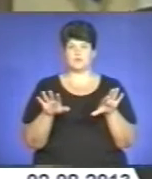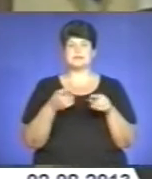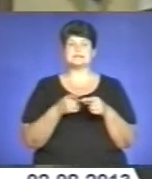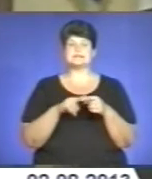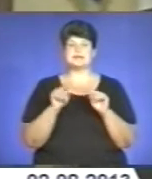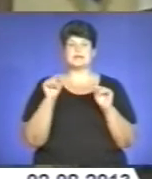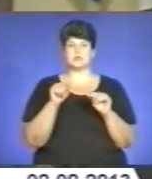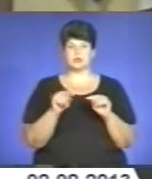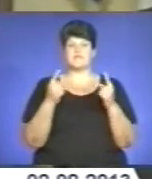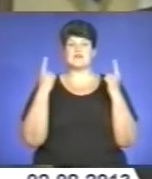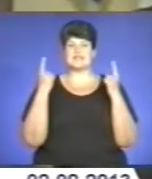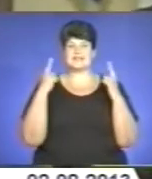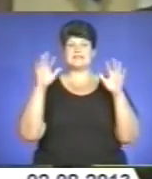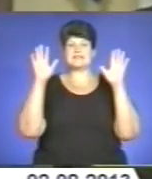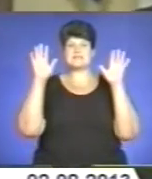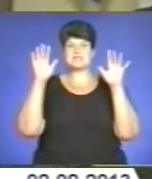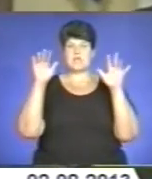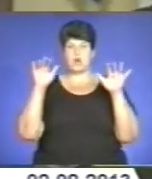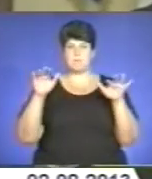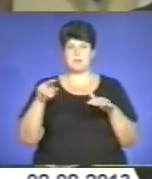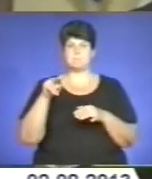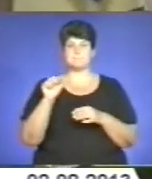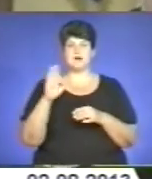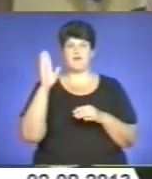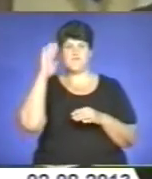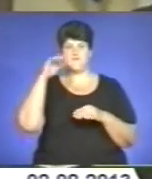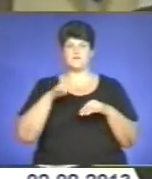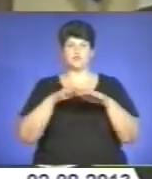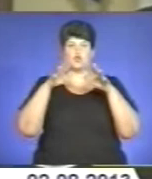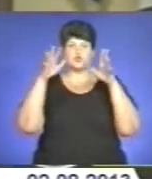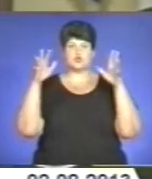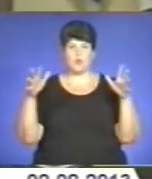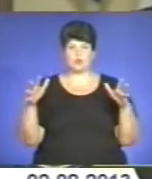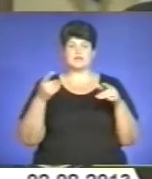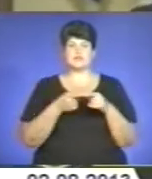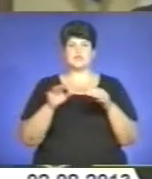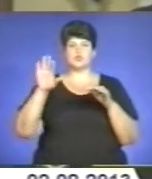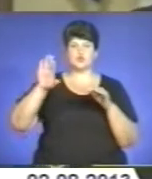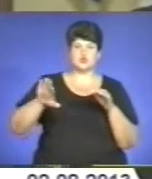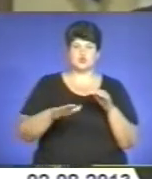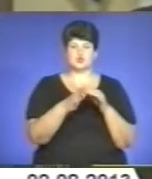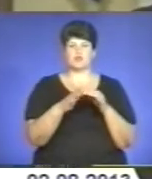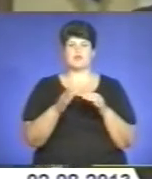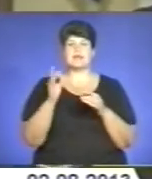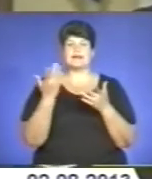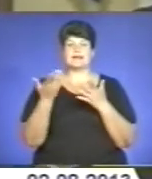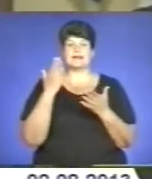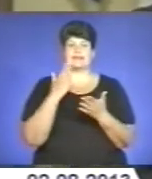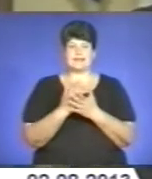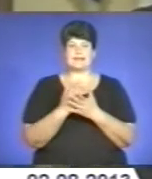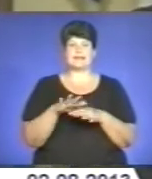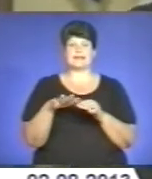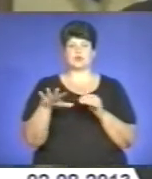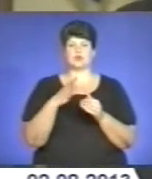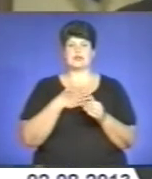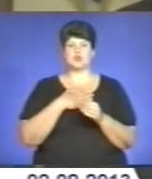великий снігопад, той великий паводок, і ті великі кількості суви, які є на території нашого